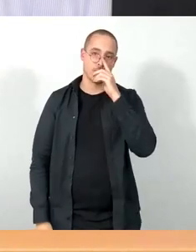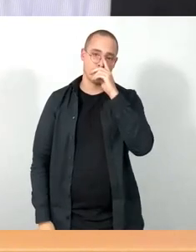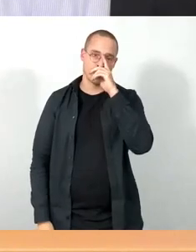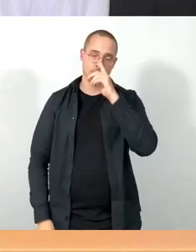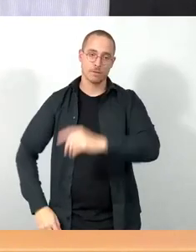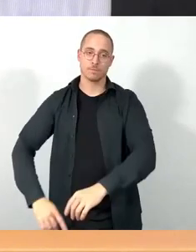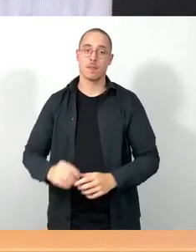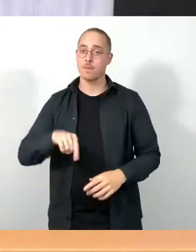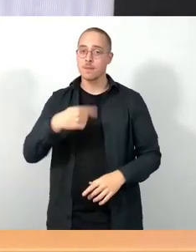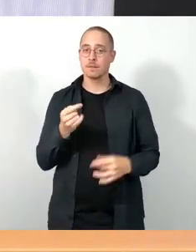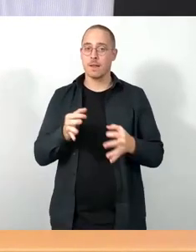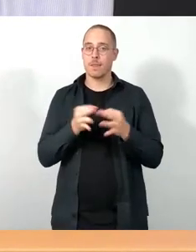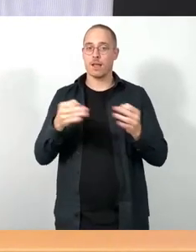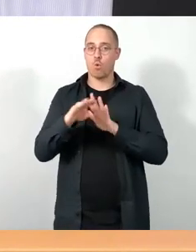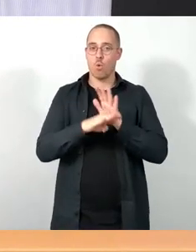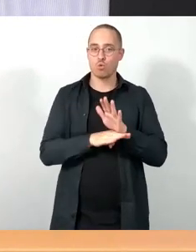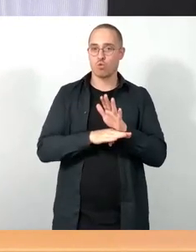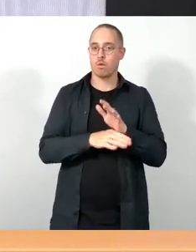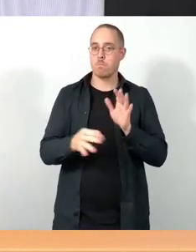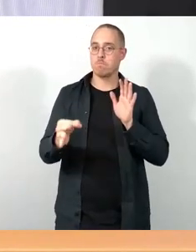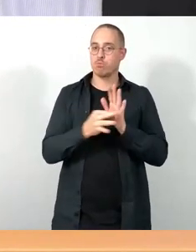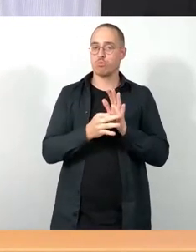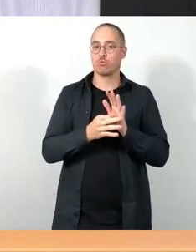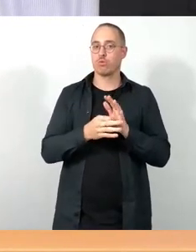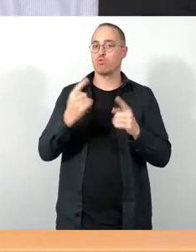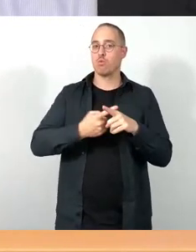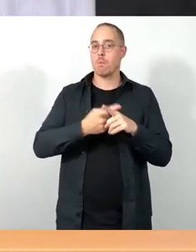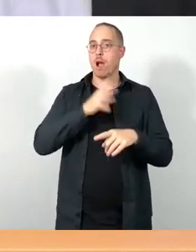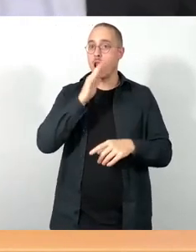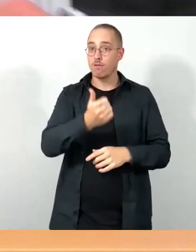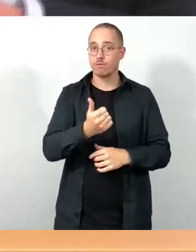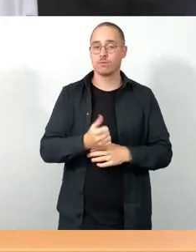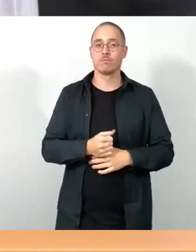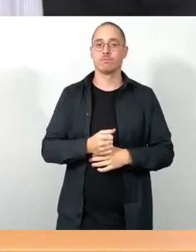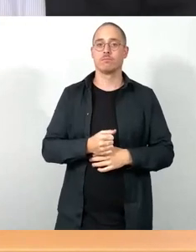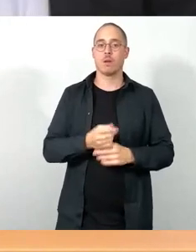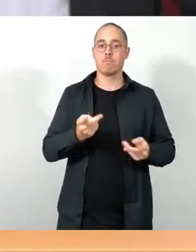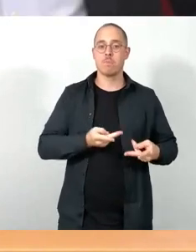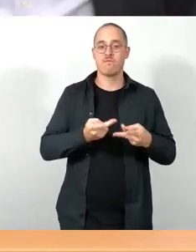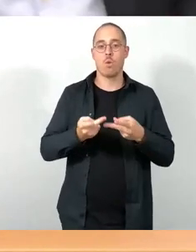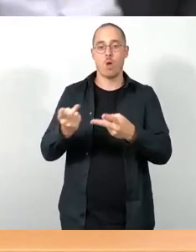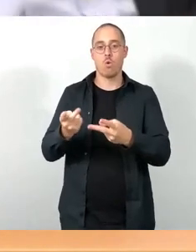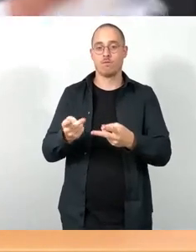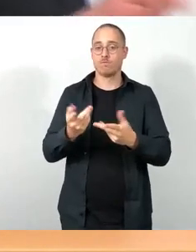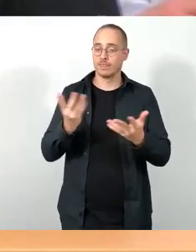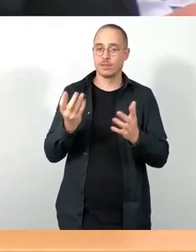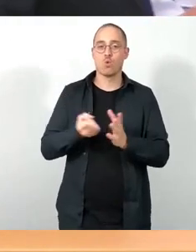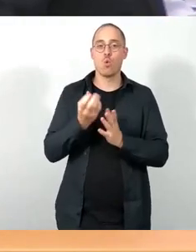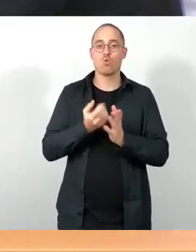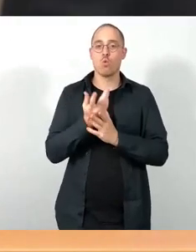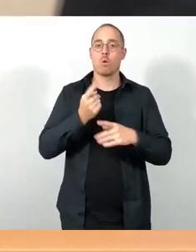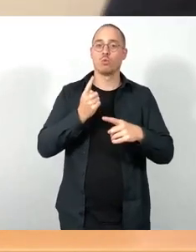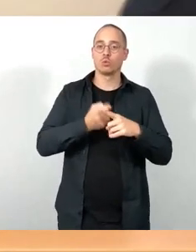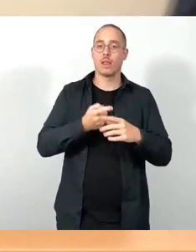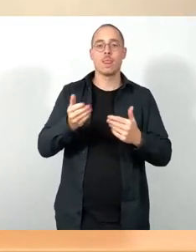Ausordnungspunkt Nummer 11, Beförderung von Kultur- und Nachbarschaftszentren. Hier liegt mir